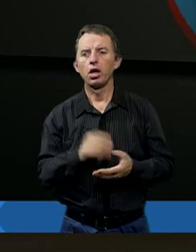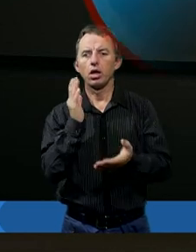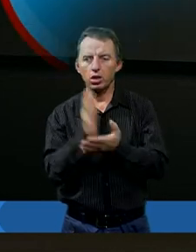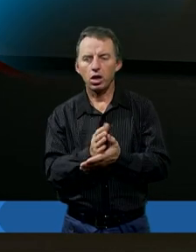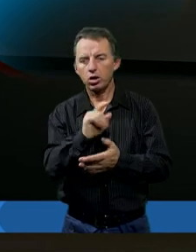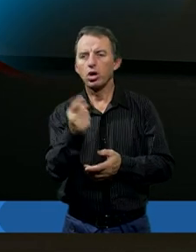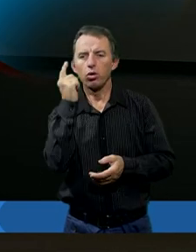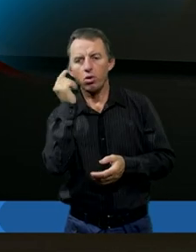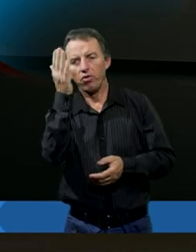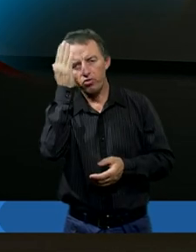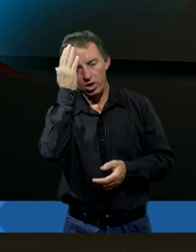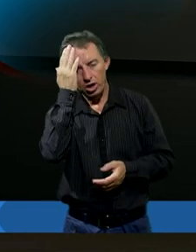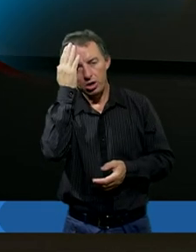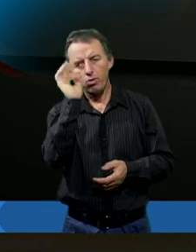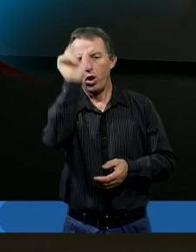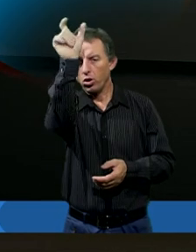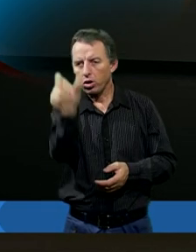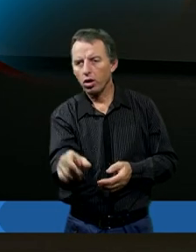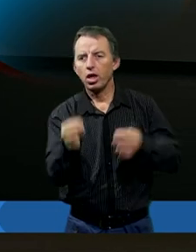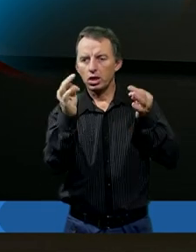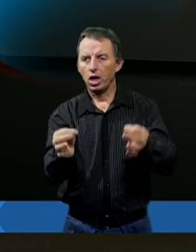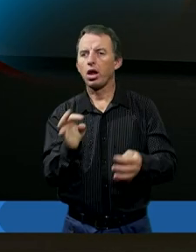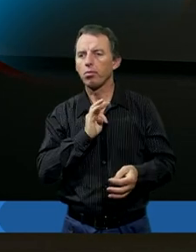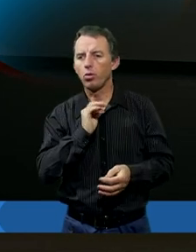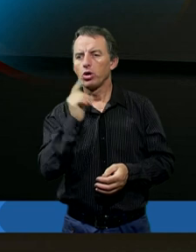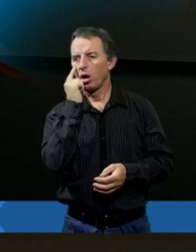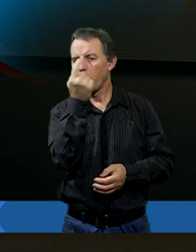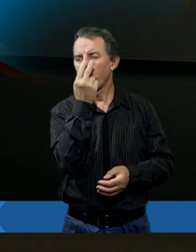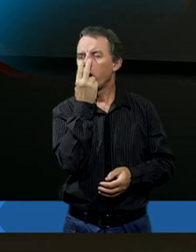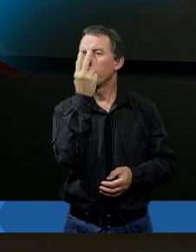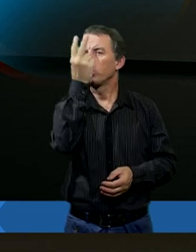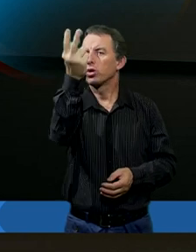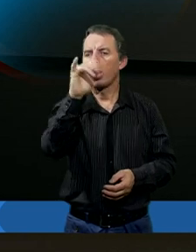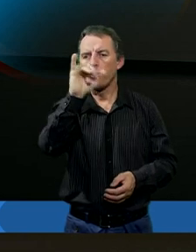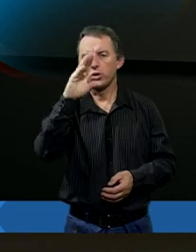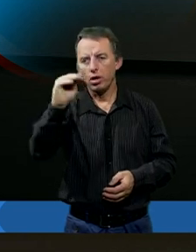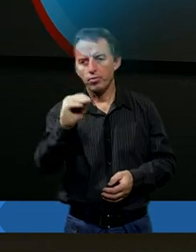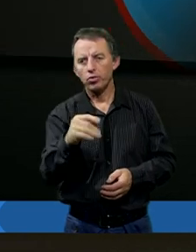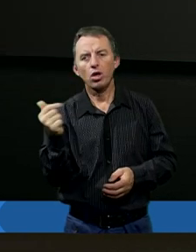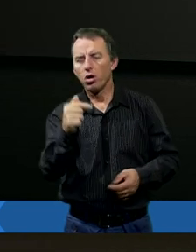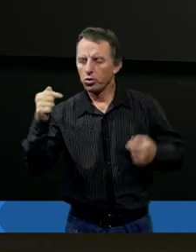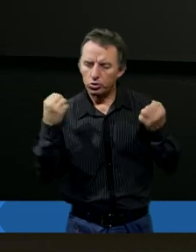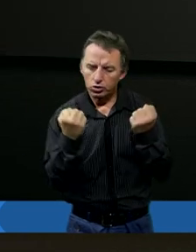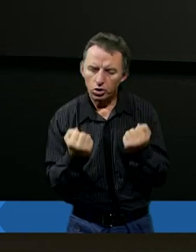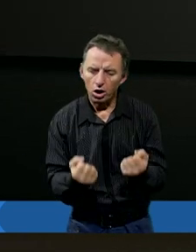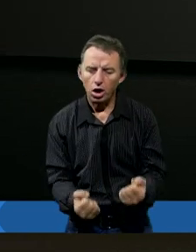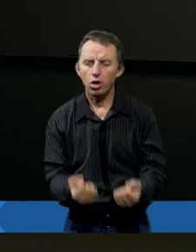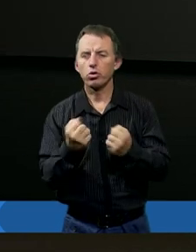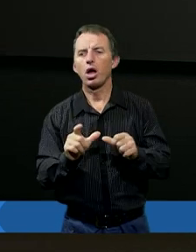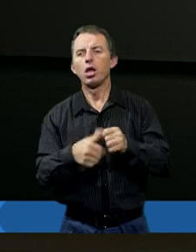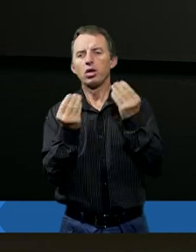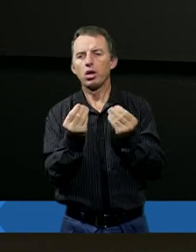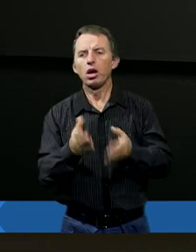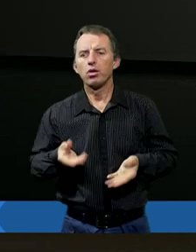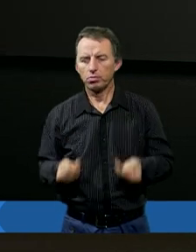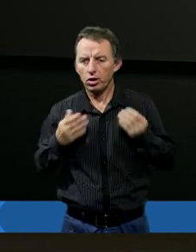Tylko ze słyszenia wiedziałem o Tobie, lecz teraz moje oko ujrzało Cię. Jaką ciężką, ale jednocześnie